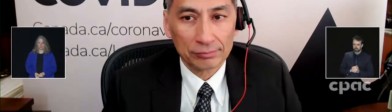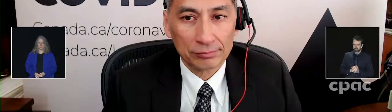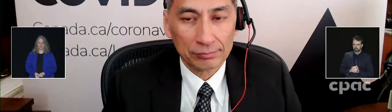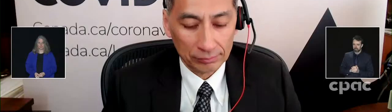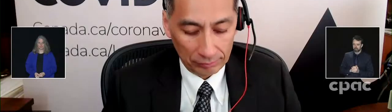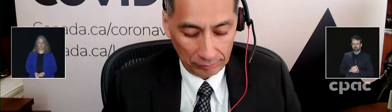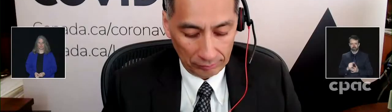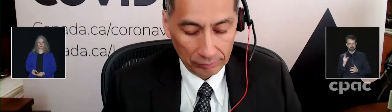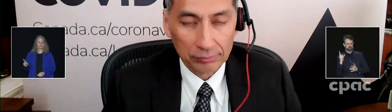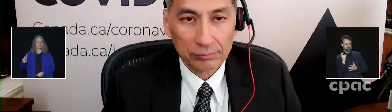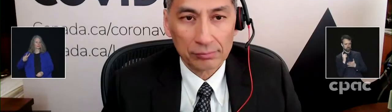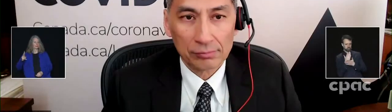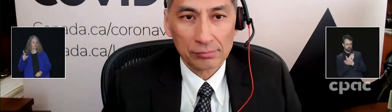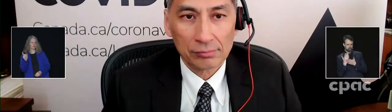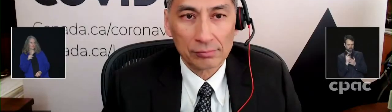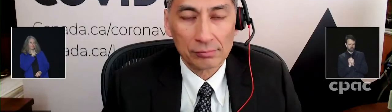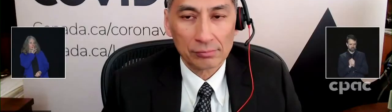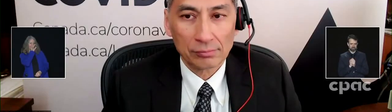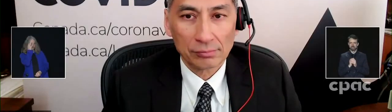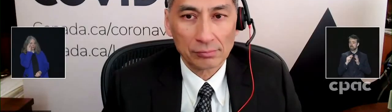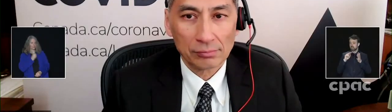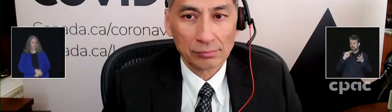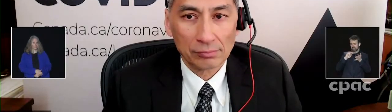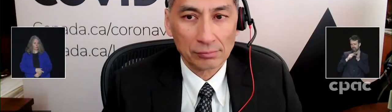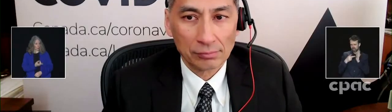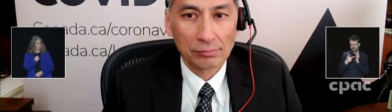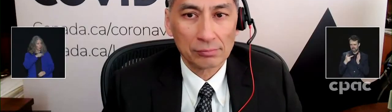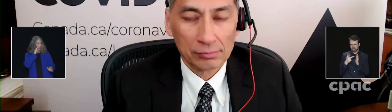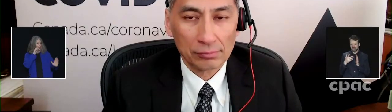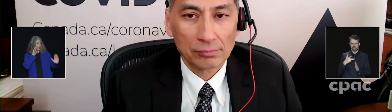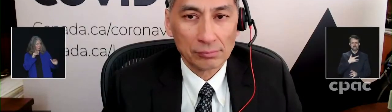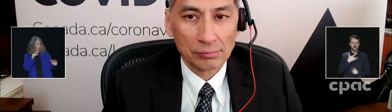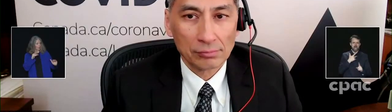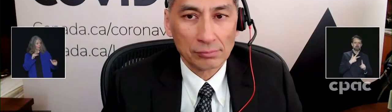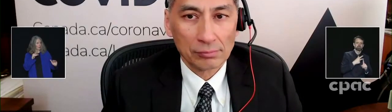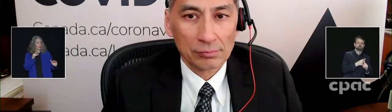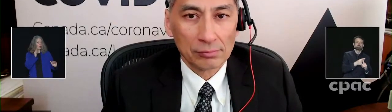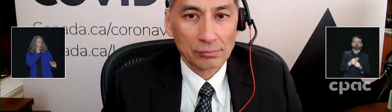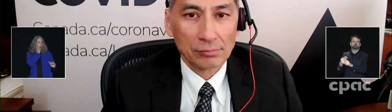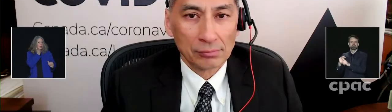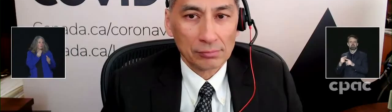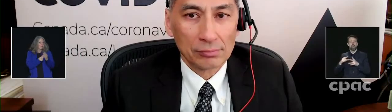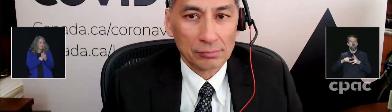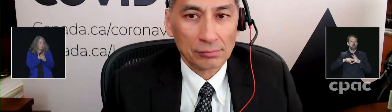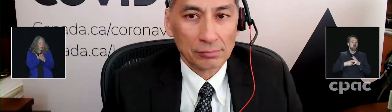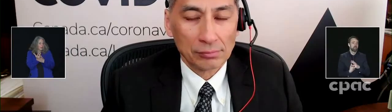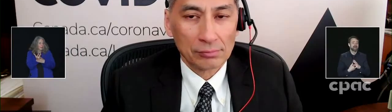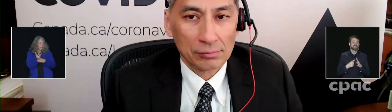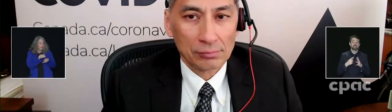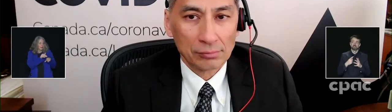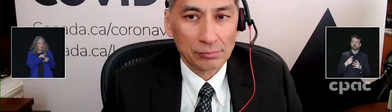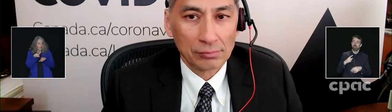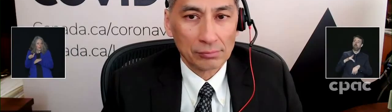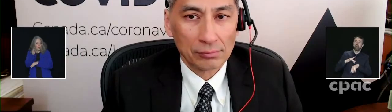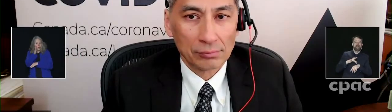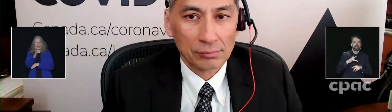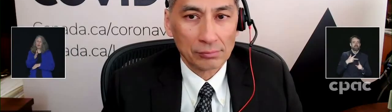Et on peut s'attendre donc à un déploiement vers le printemps. Quoi et quand on pourra voir apparaître ces vaccins-là?